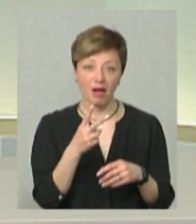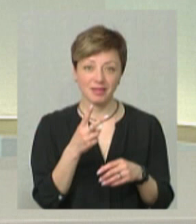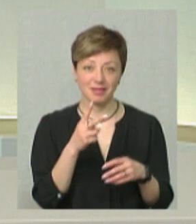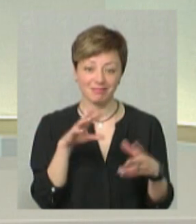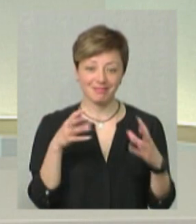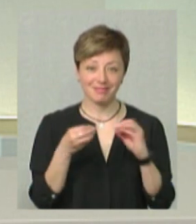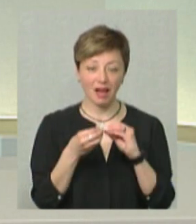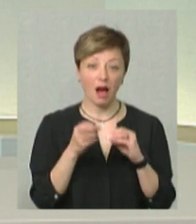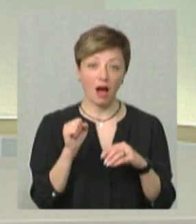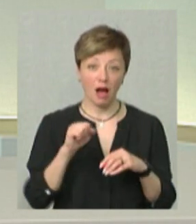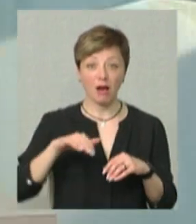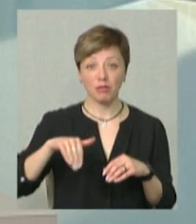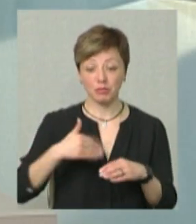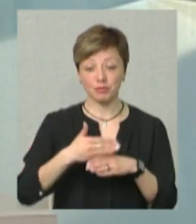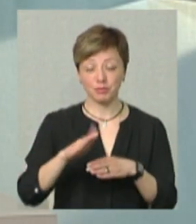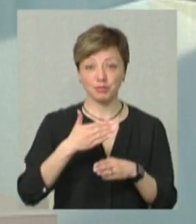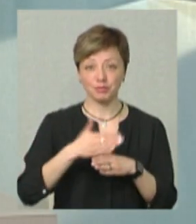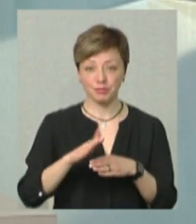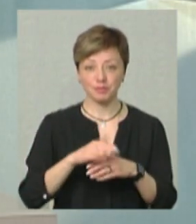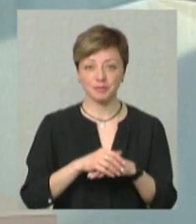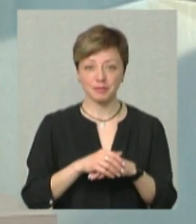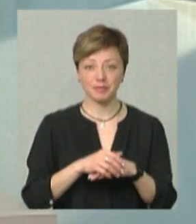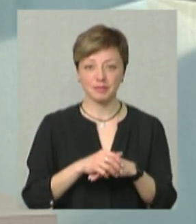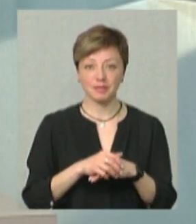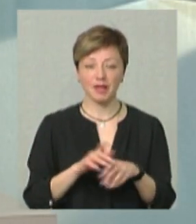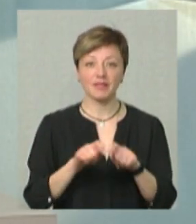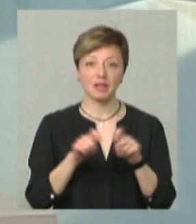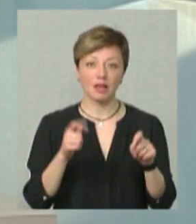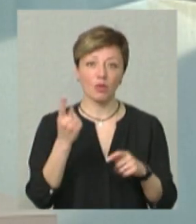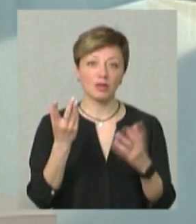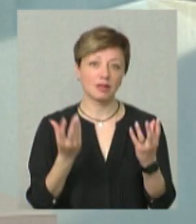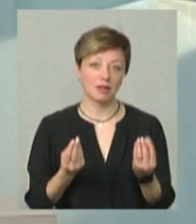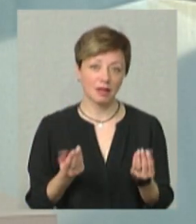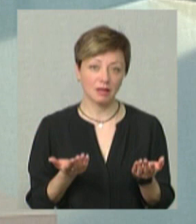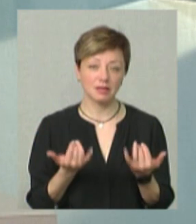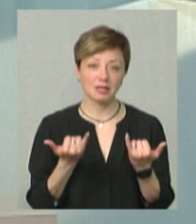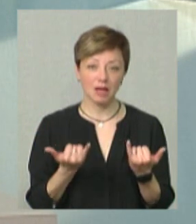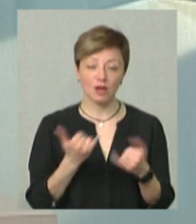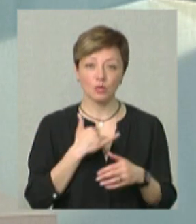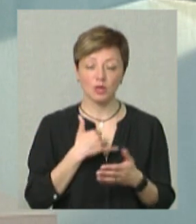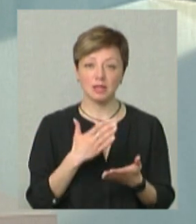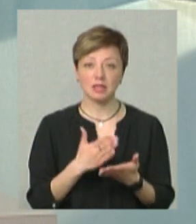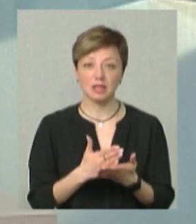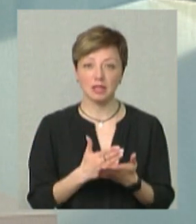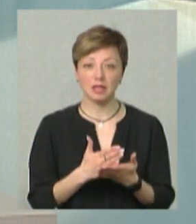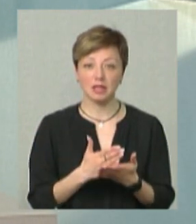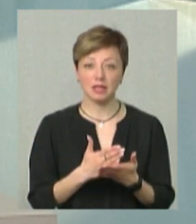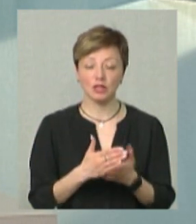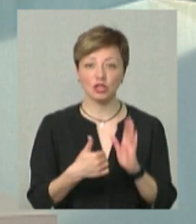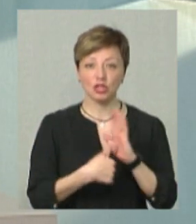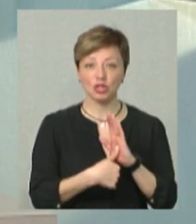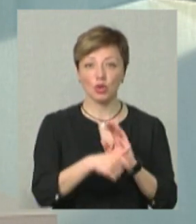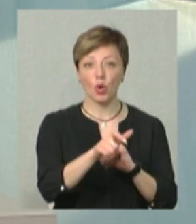відкриття – це один день. Тобто зараз у нас є шість осіб,